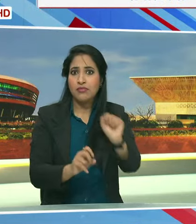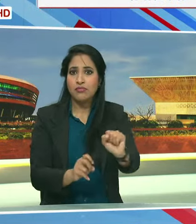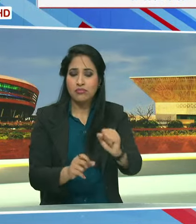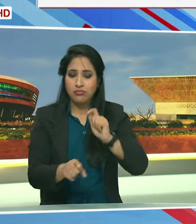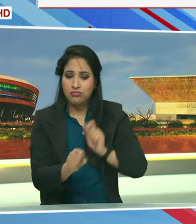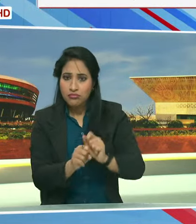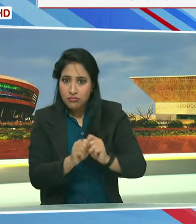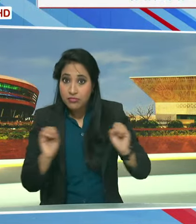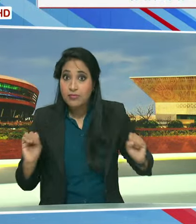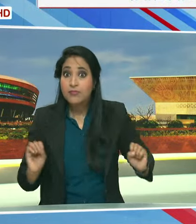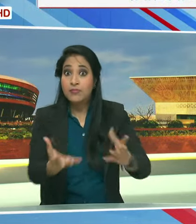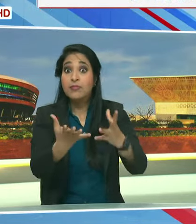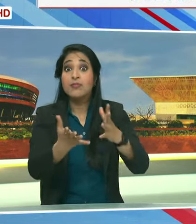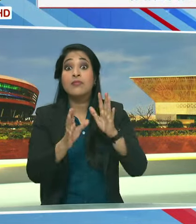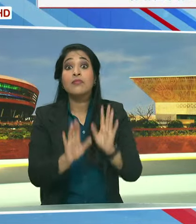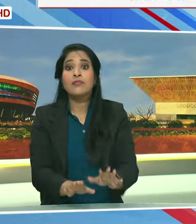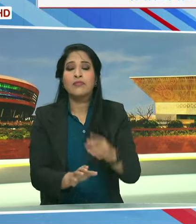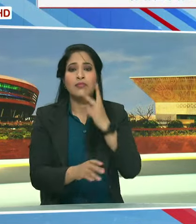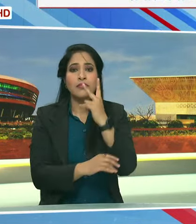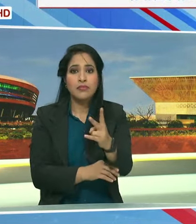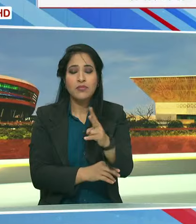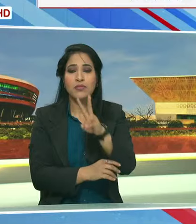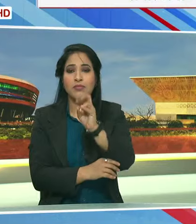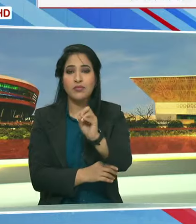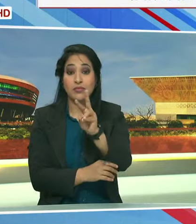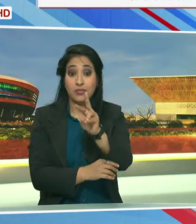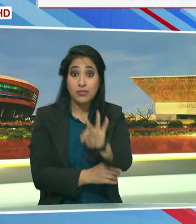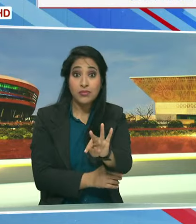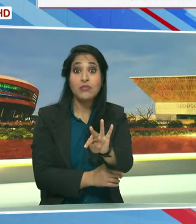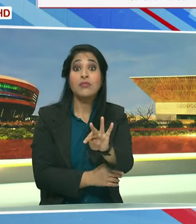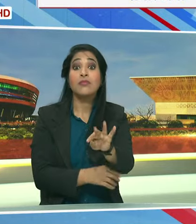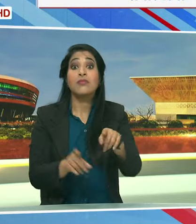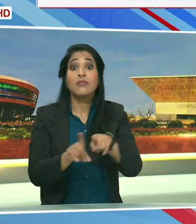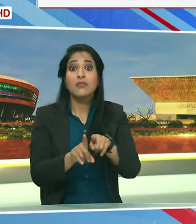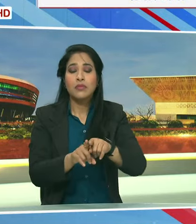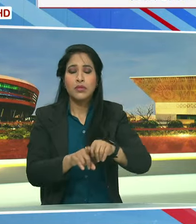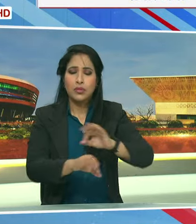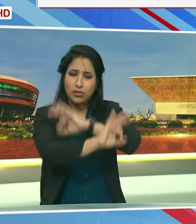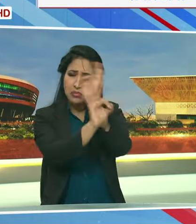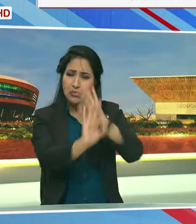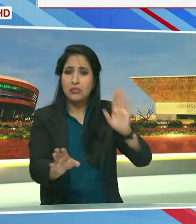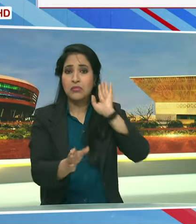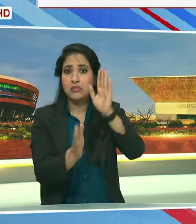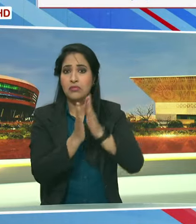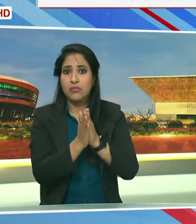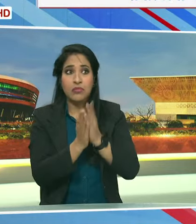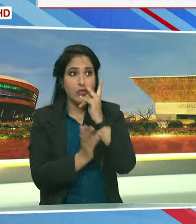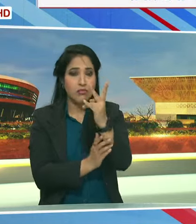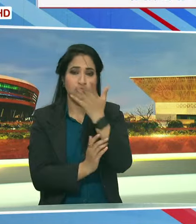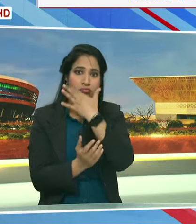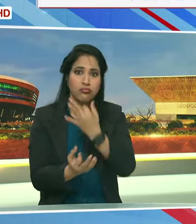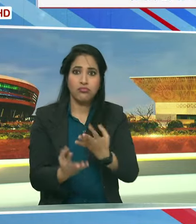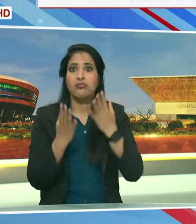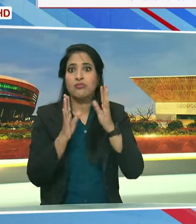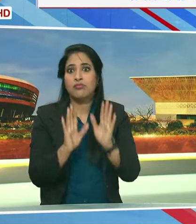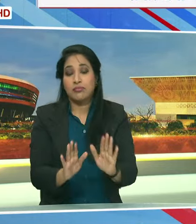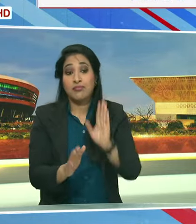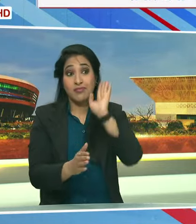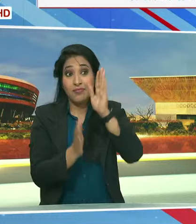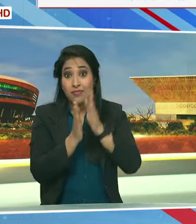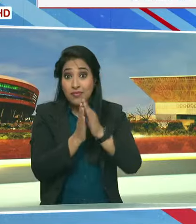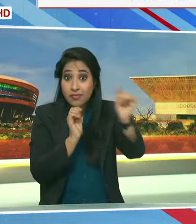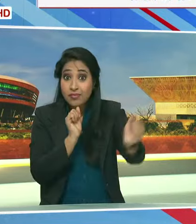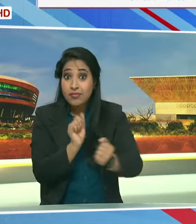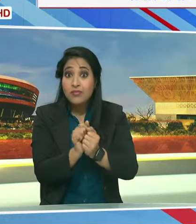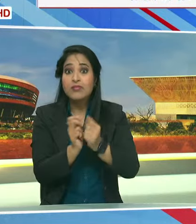कारिष शुरुआत करेंगे हो की 2024 में पूरा मंदिर निर्मित हो सके मंदिर के